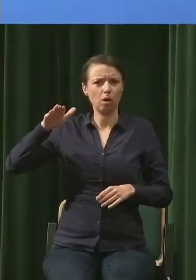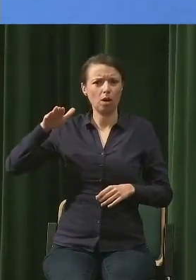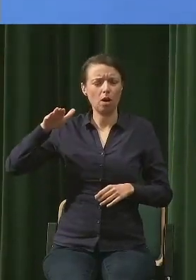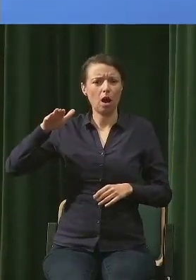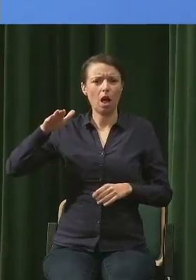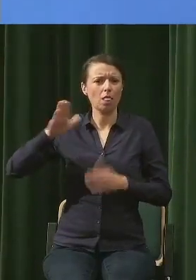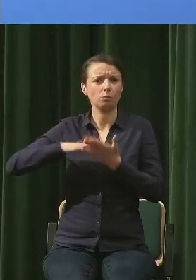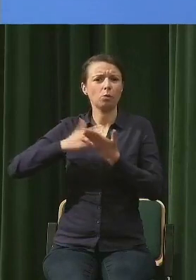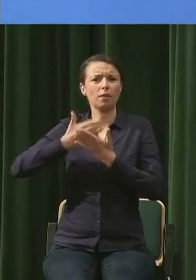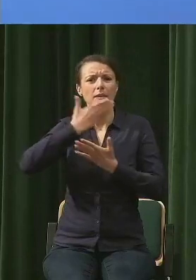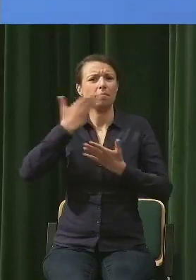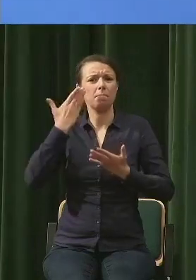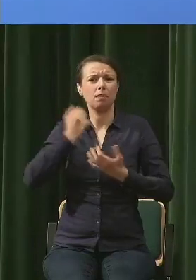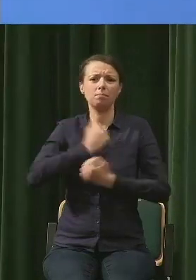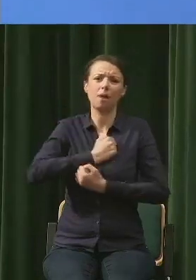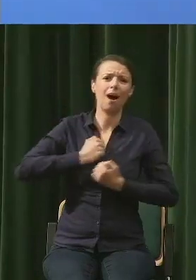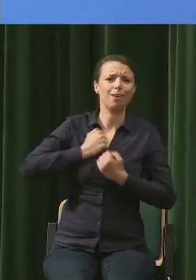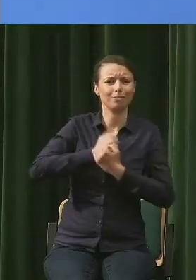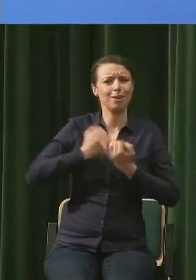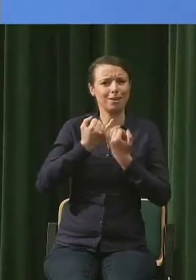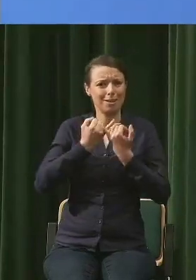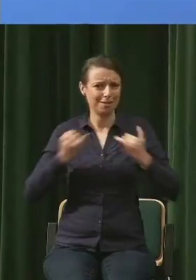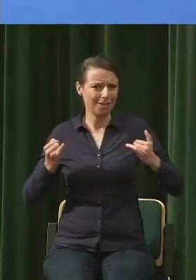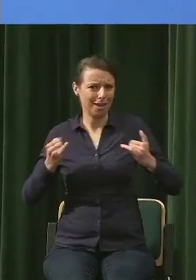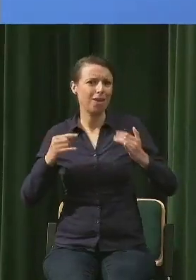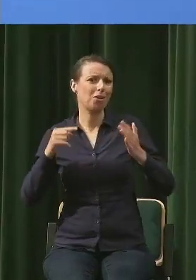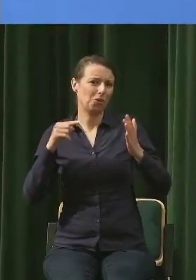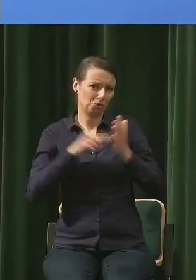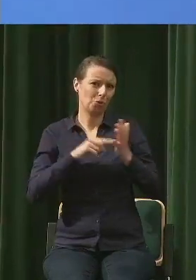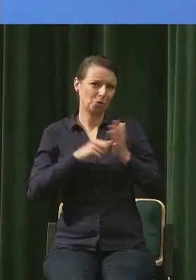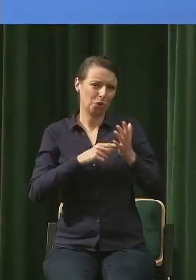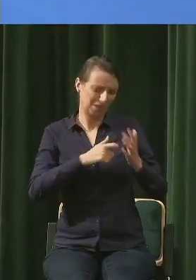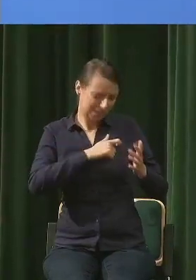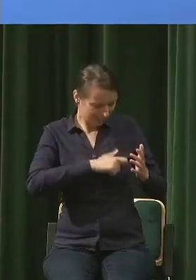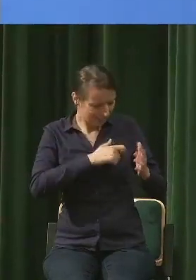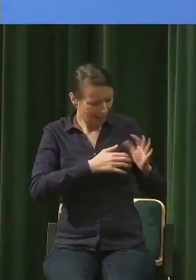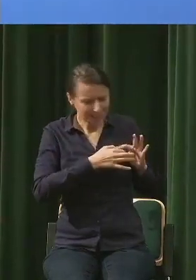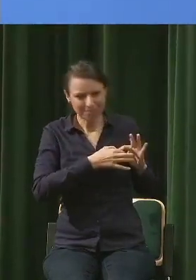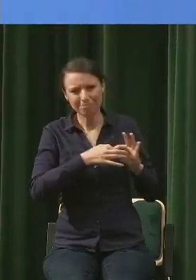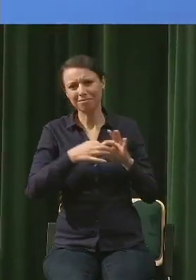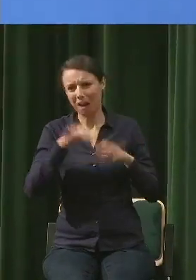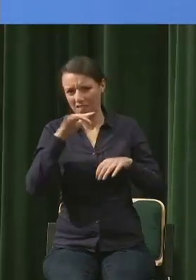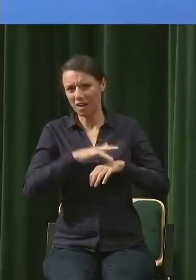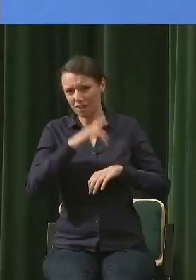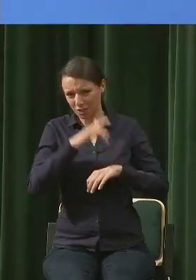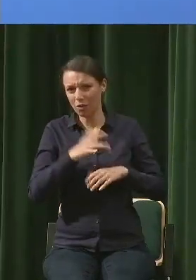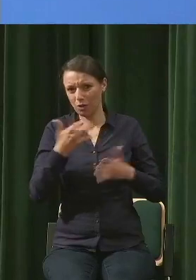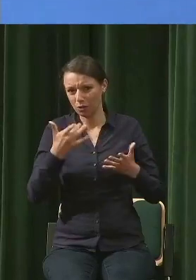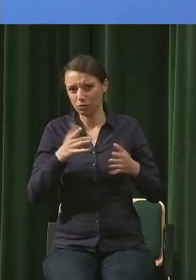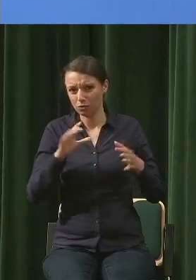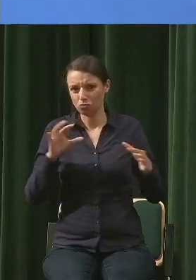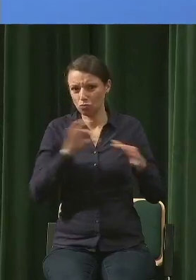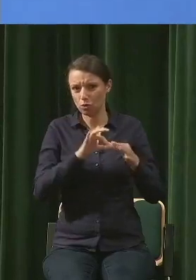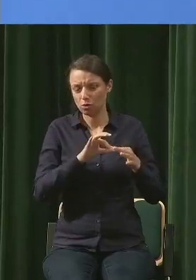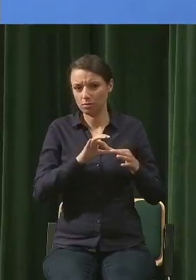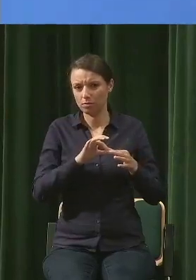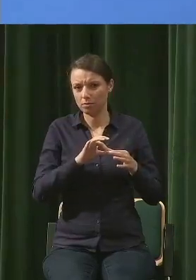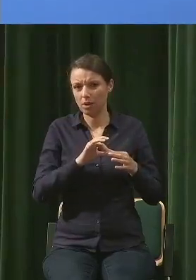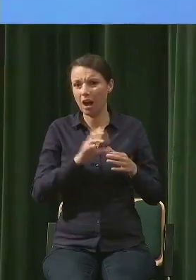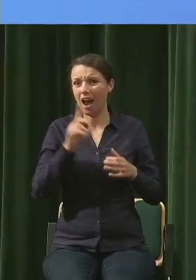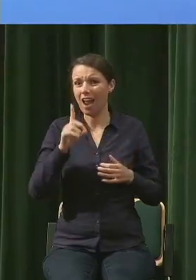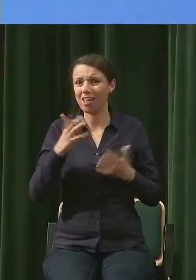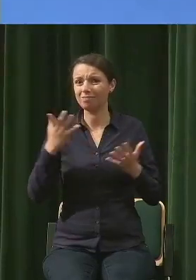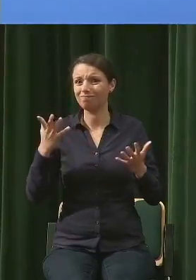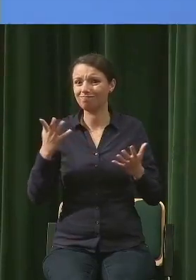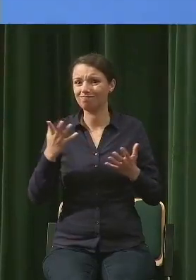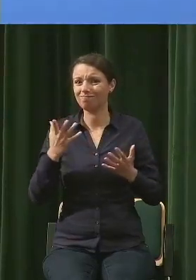innych zmartwień. I to samo dotyczy, no niestety u nas jest tak, że mówię tutaj o Polsce